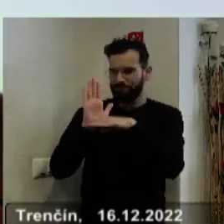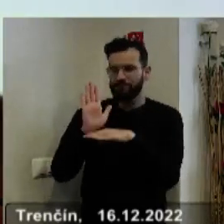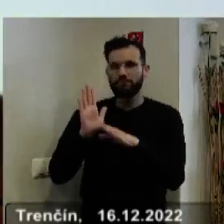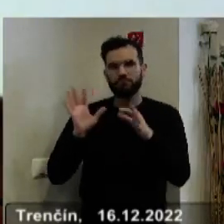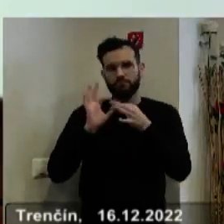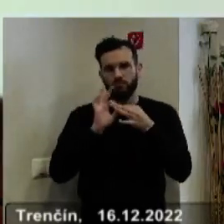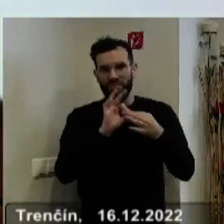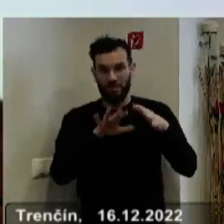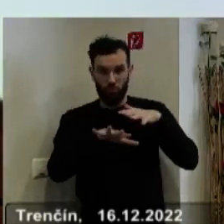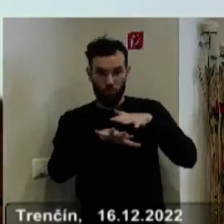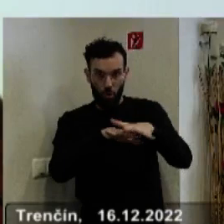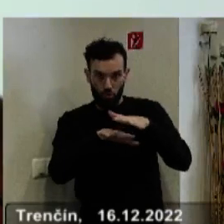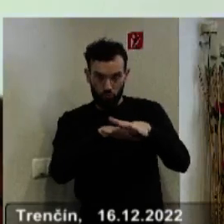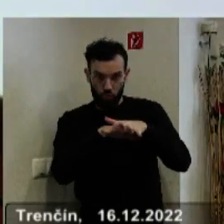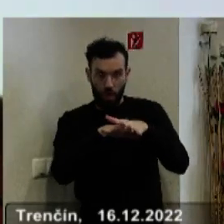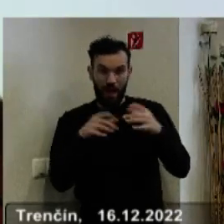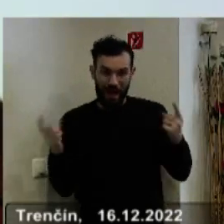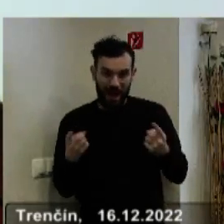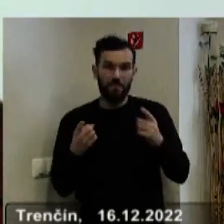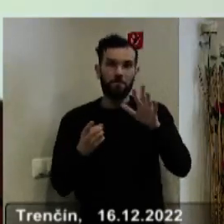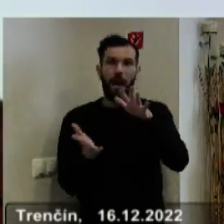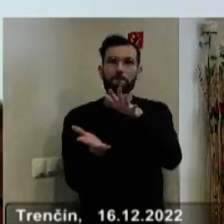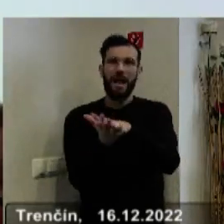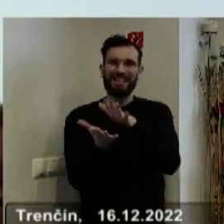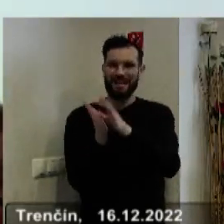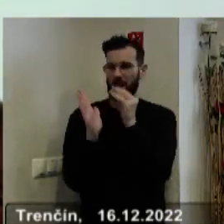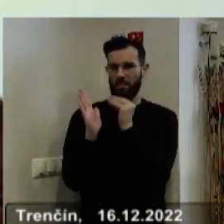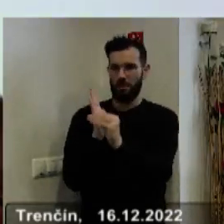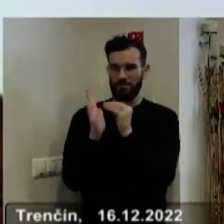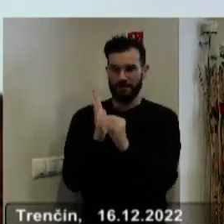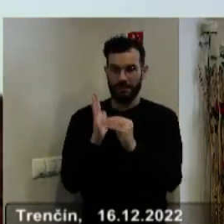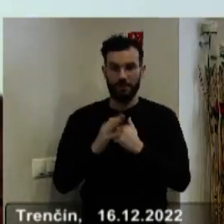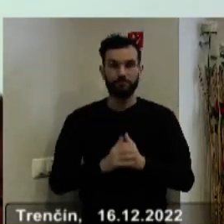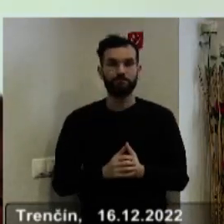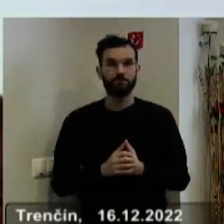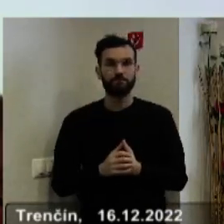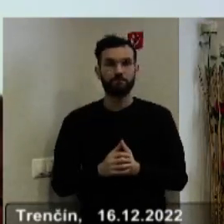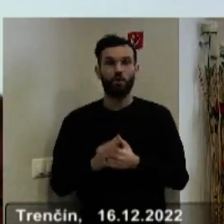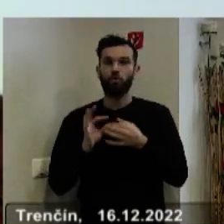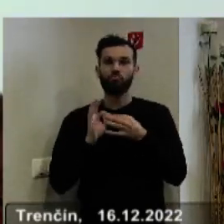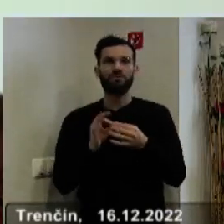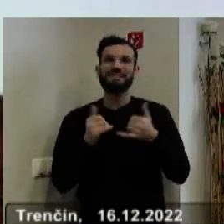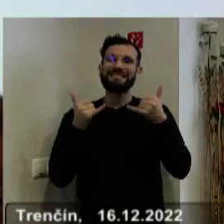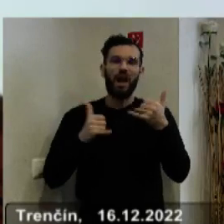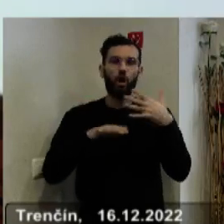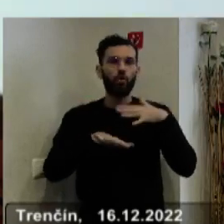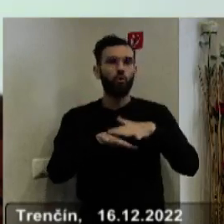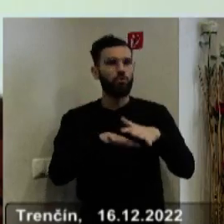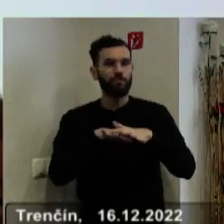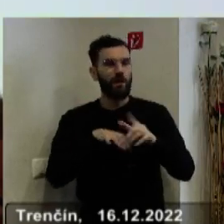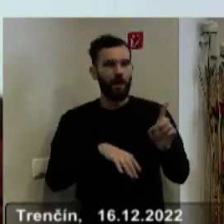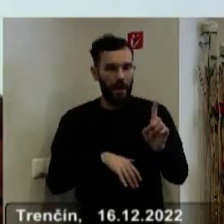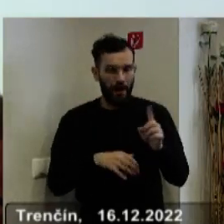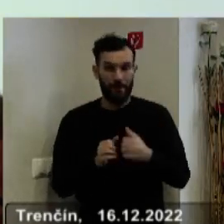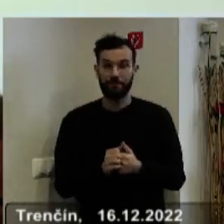pohybuje naša kontrolná činnosť je uvedená v materiáli. Čo sa týka konkrétnych kontrol, sú tu